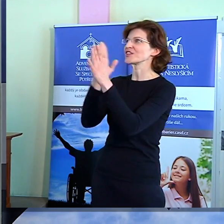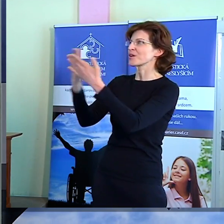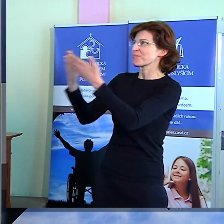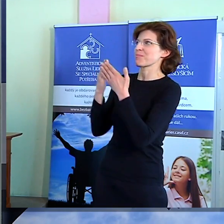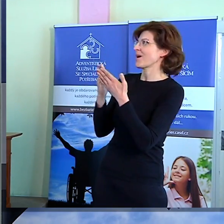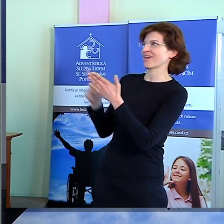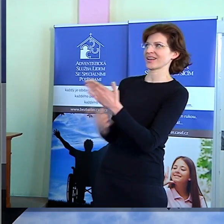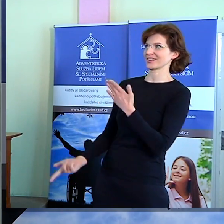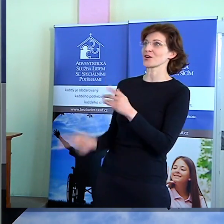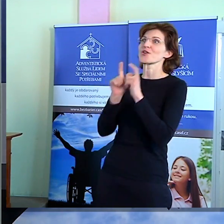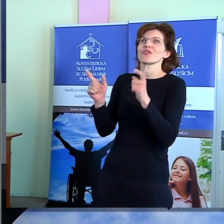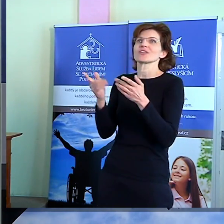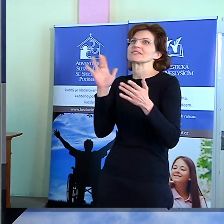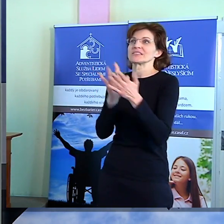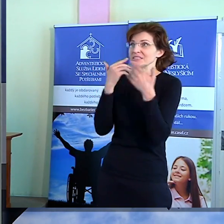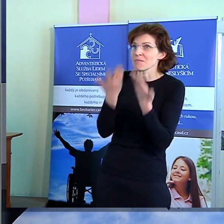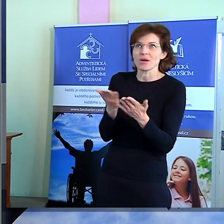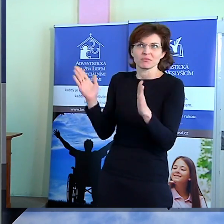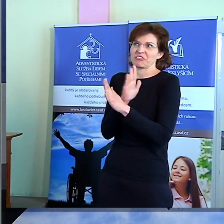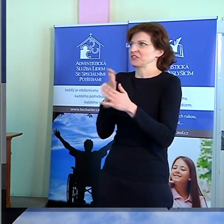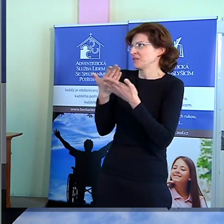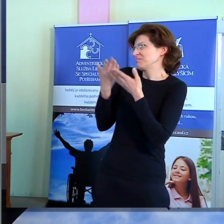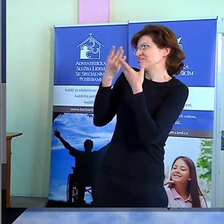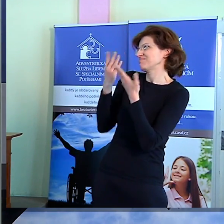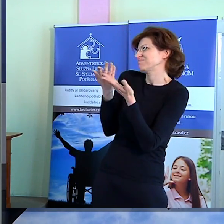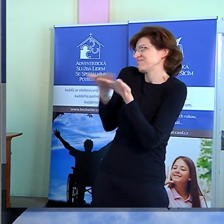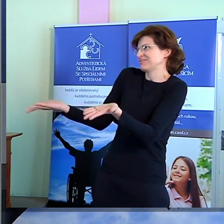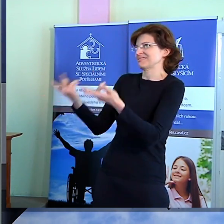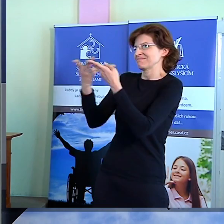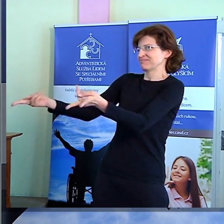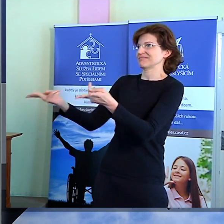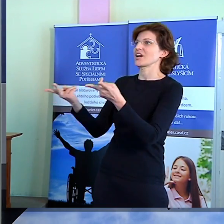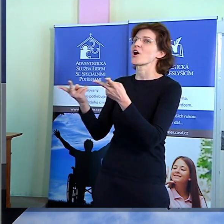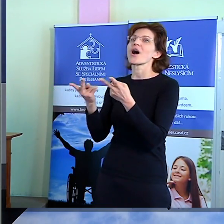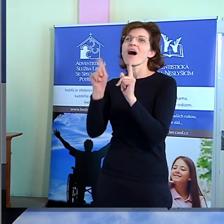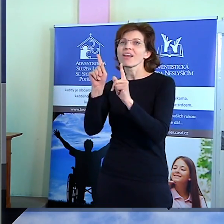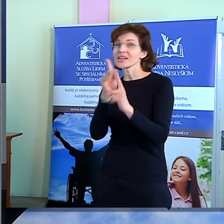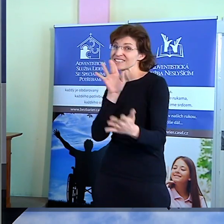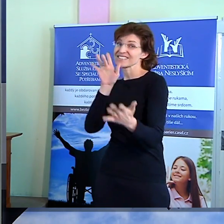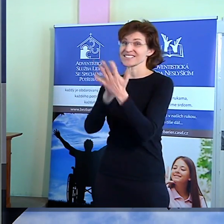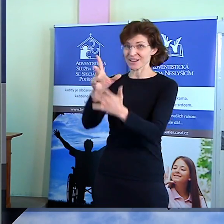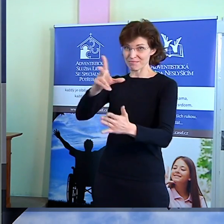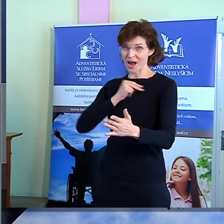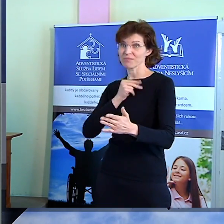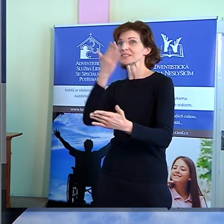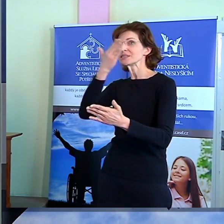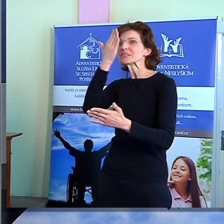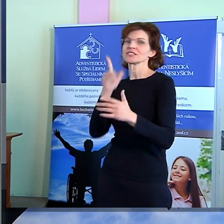zacílení, Pavel měl sen, setkání s Ježíšem Kristem, proto on žil, proto on dýchal. Toho